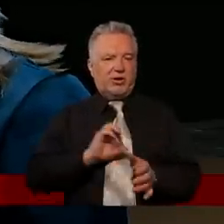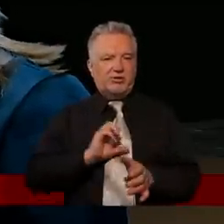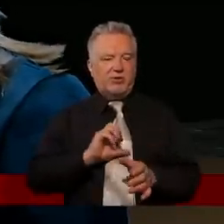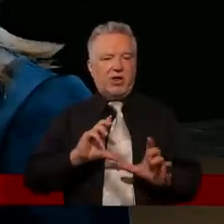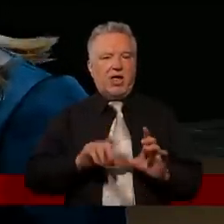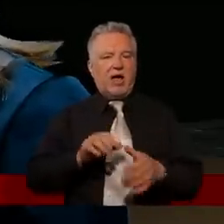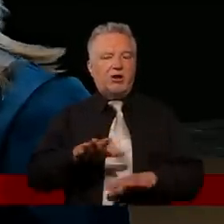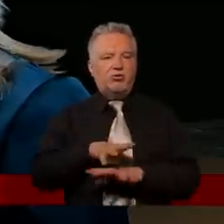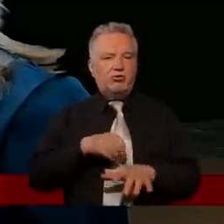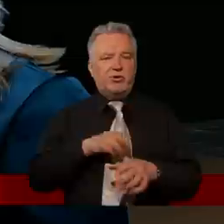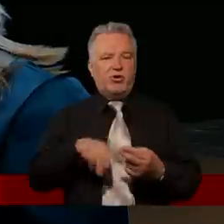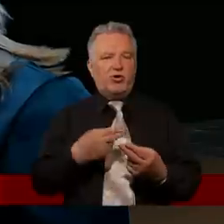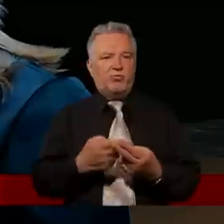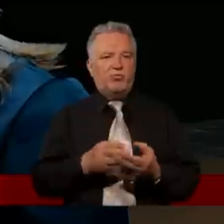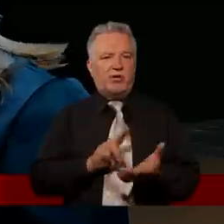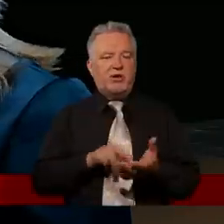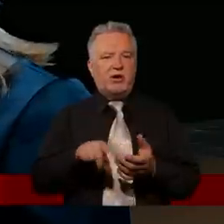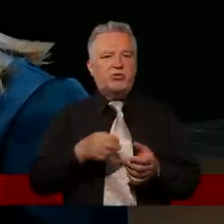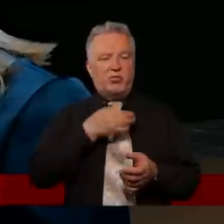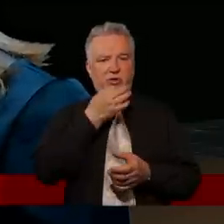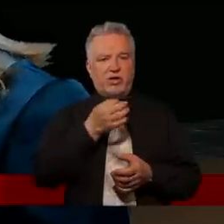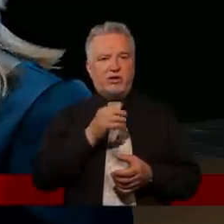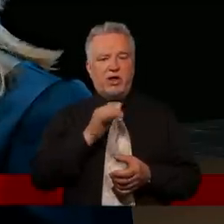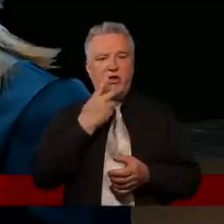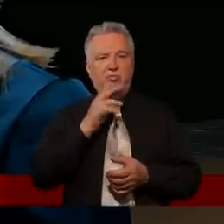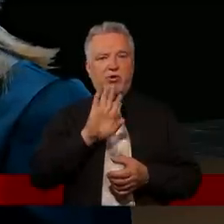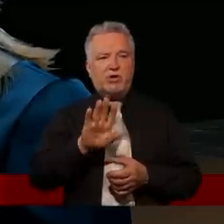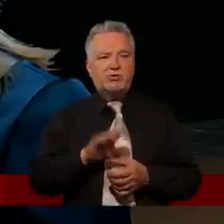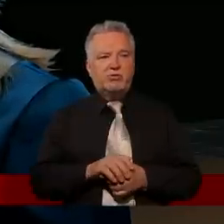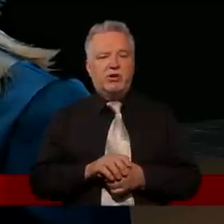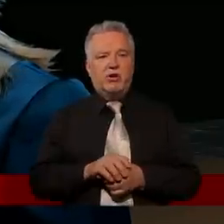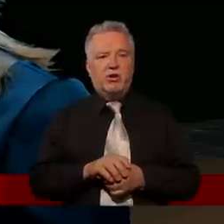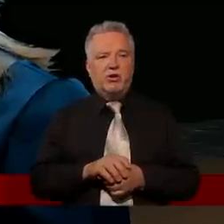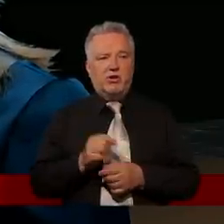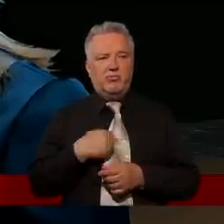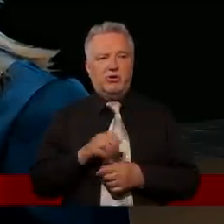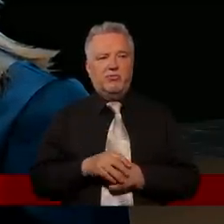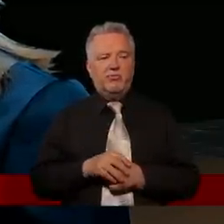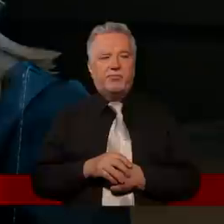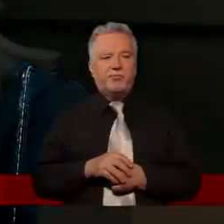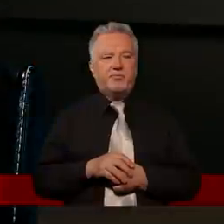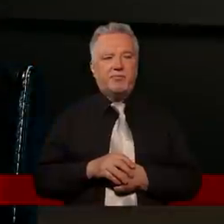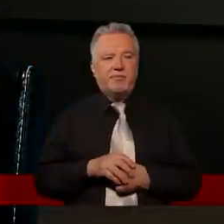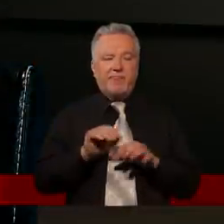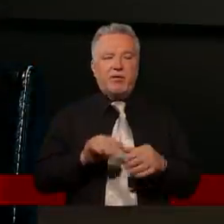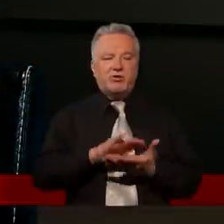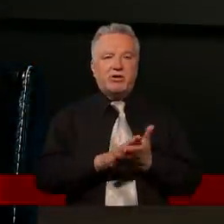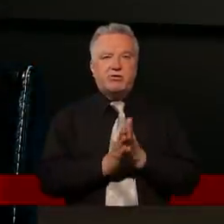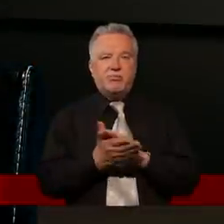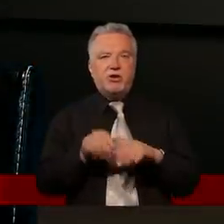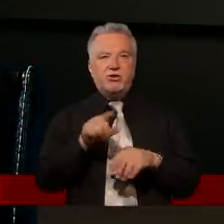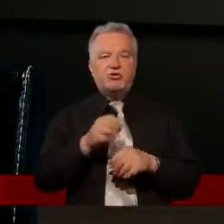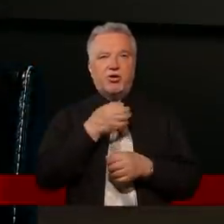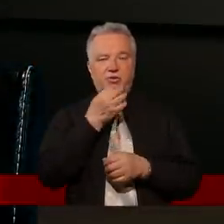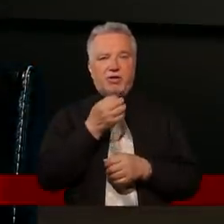Duch Święty odpowiada na takie pytanie i dokładnie wskazuje to, w czym jest problem. No to można by zmienić to pytanie,